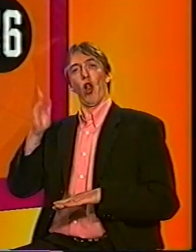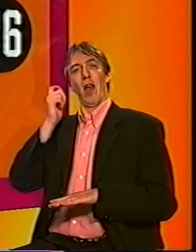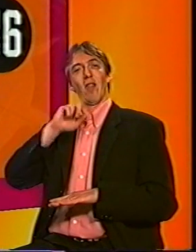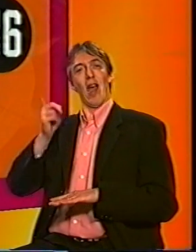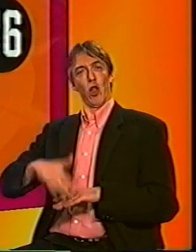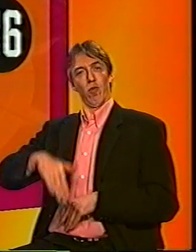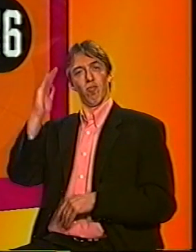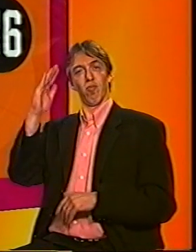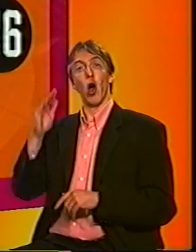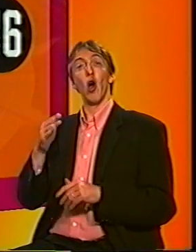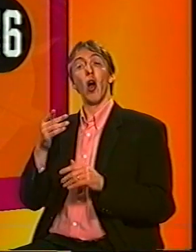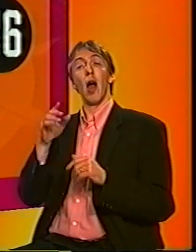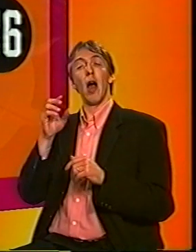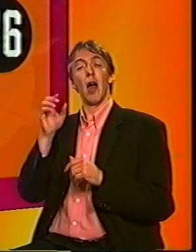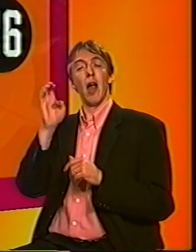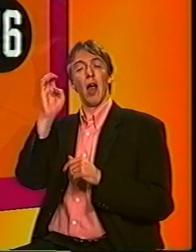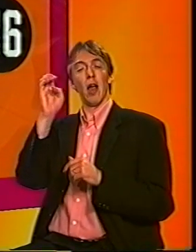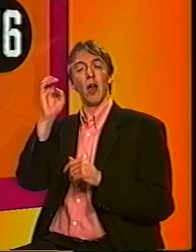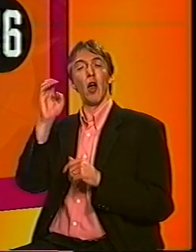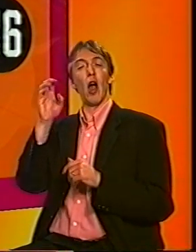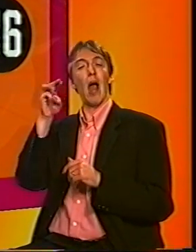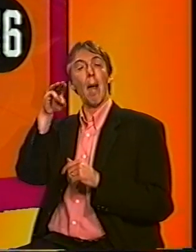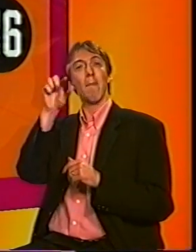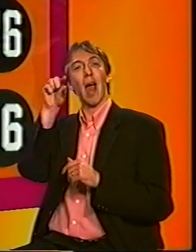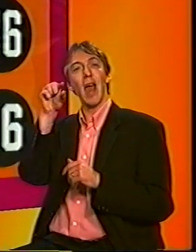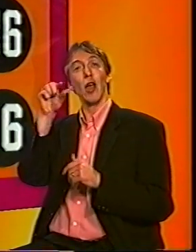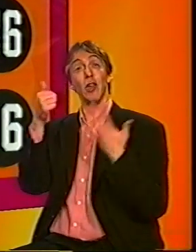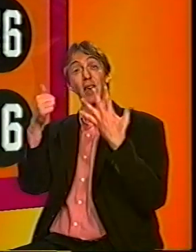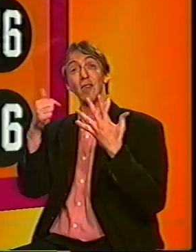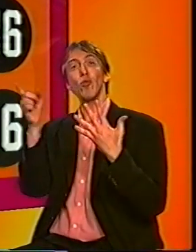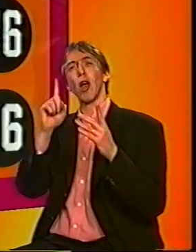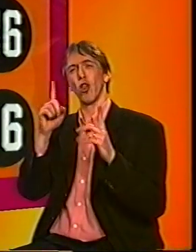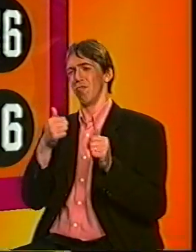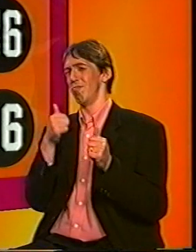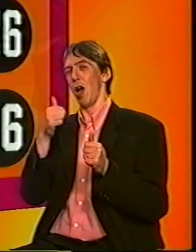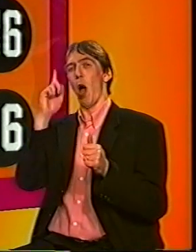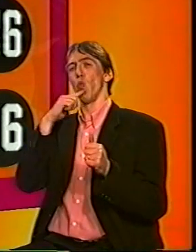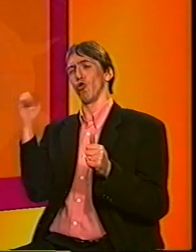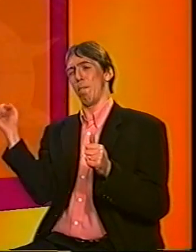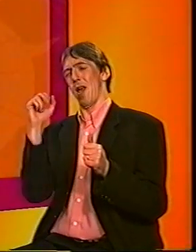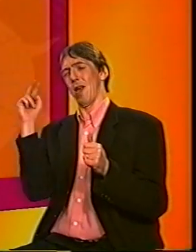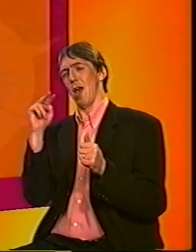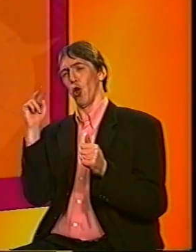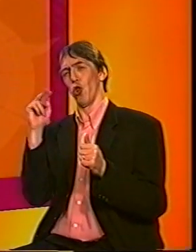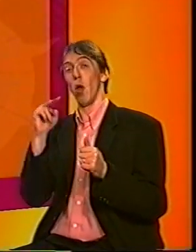meekijken gewenst door ouders met kinderen vanaf 6 jaar. Verder kan er ook 12 en 16 jaar uitkomen. Bij films en